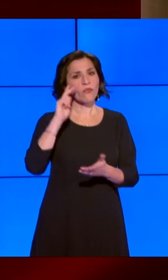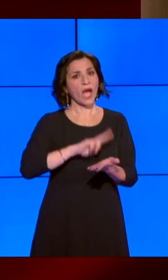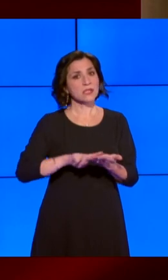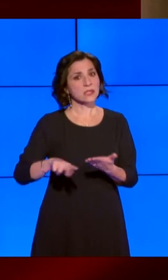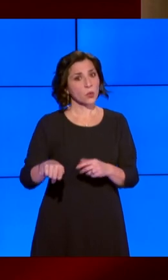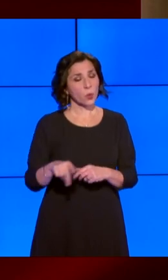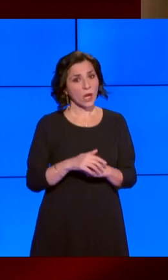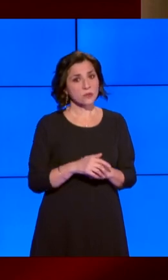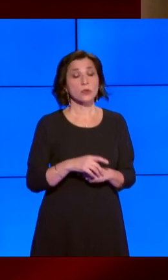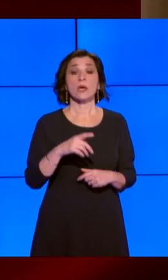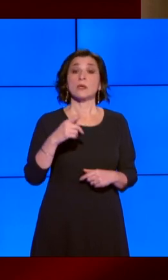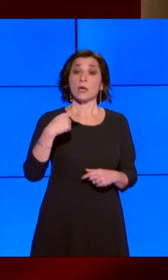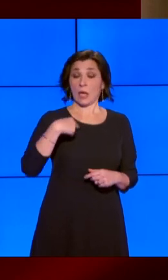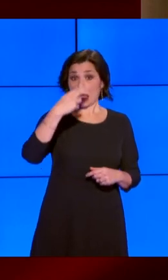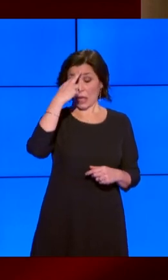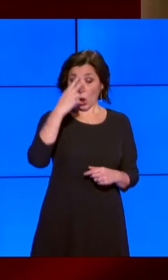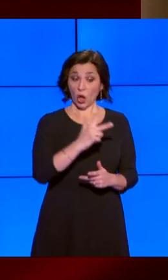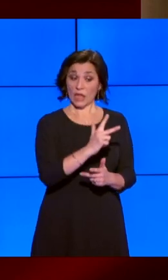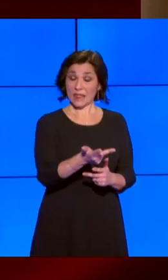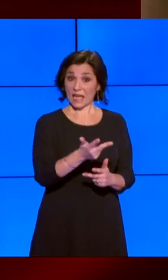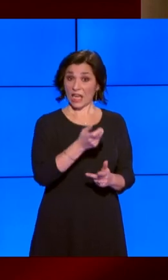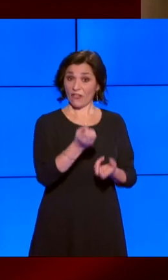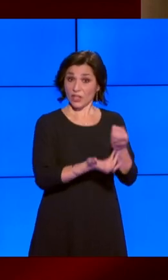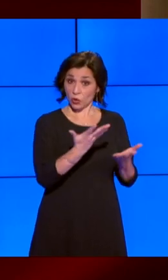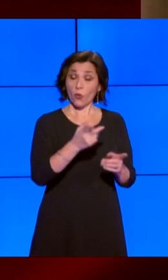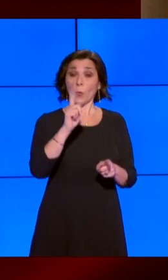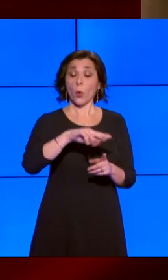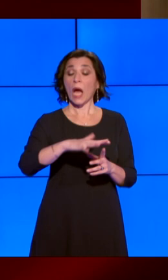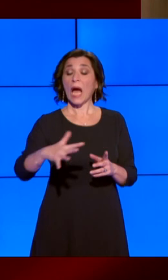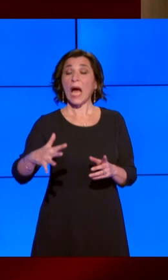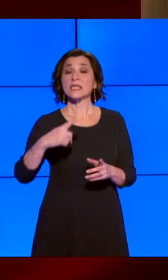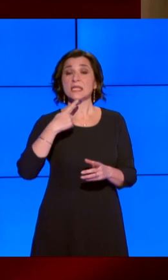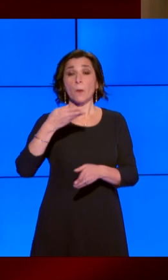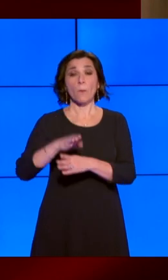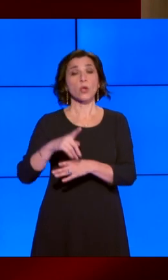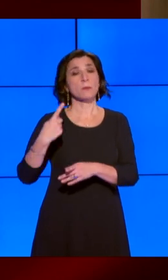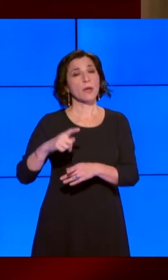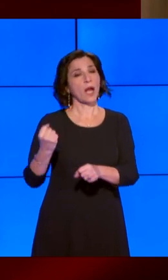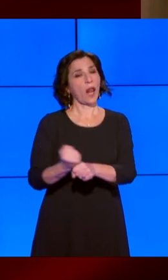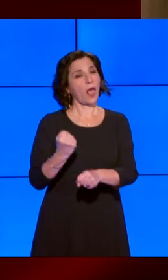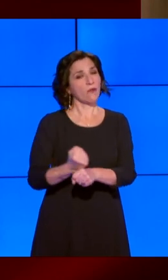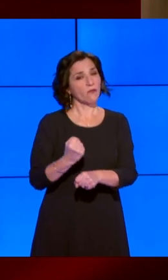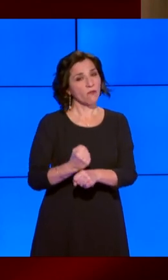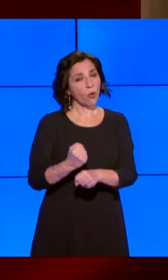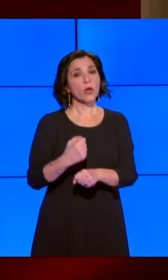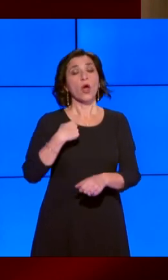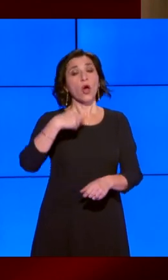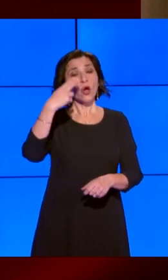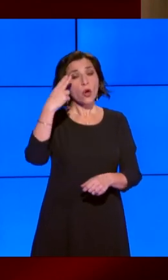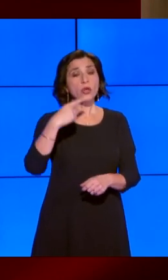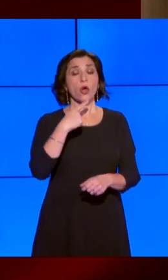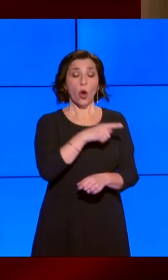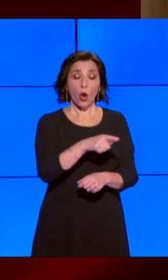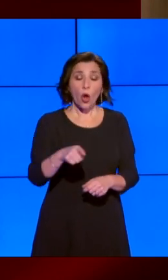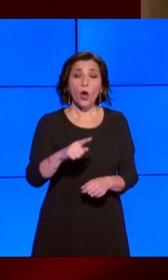per tutte le vittime del dovere che il dolore dei familiari, dei colleghi, di tutto il Paese non può